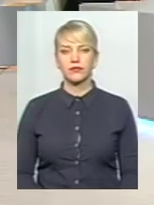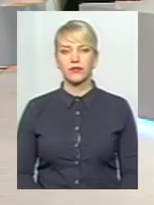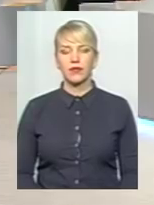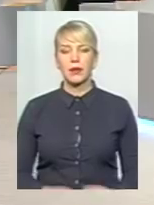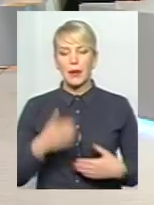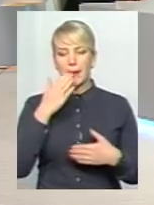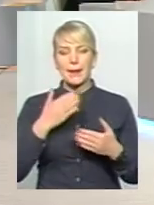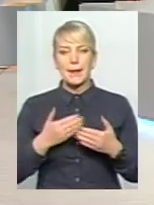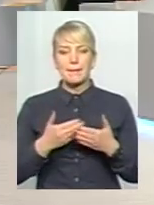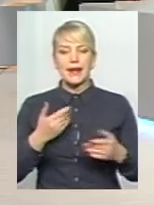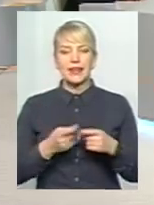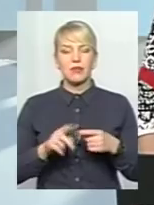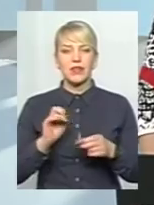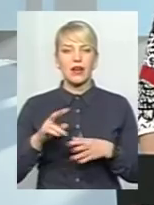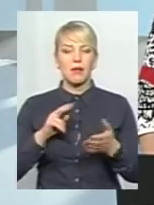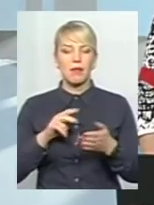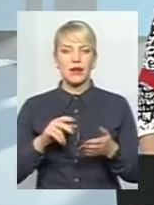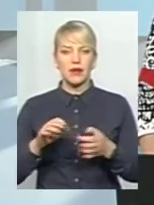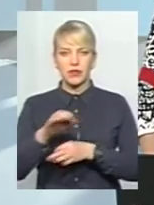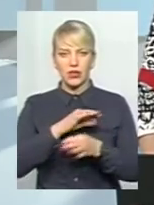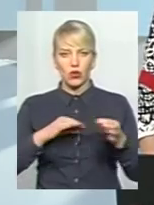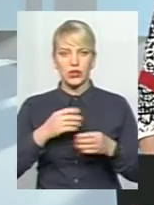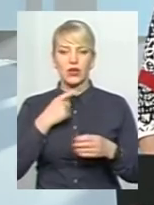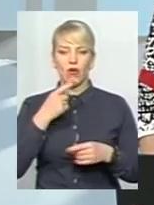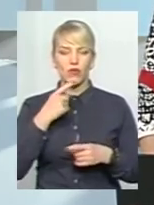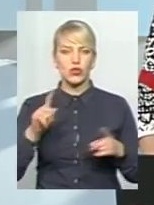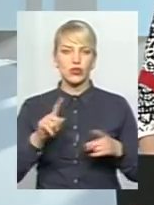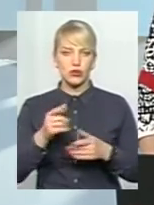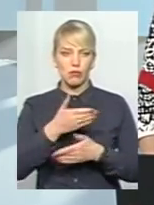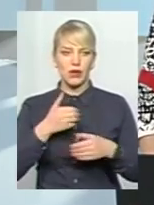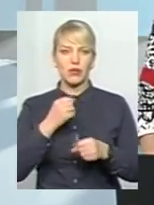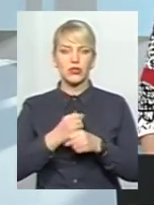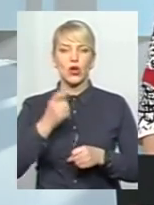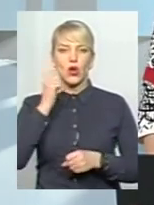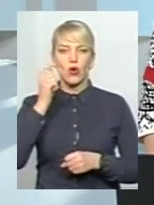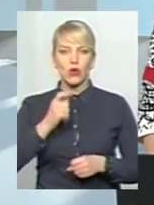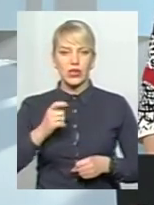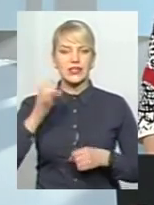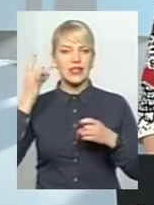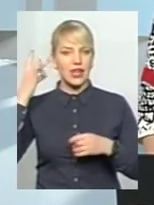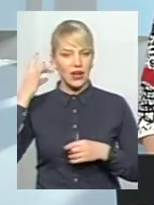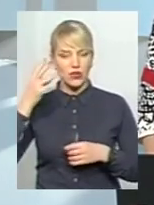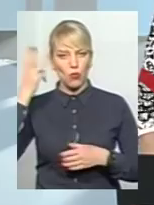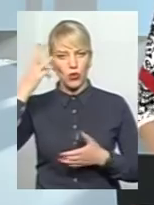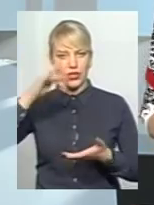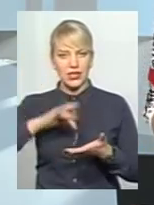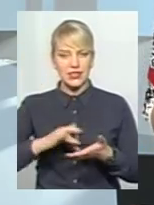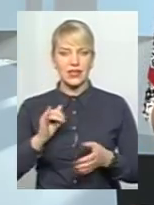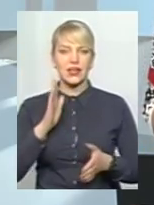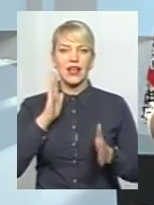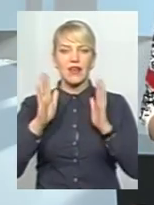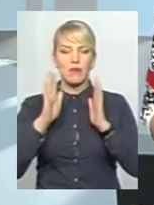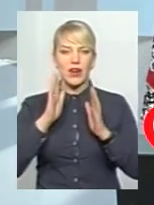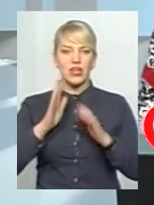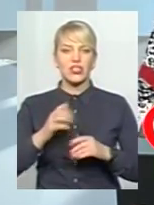Перед тим, як перейти до діалогу, зауважу, що ми також транслюємось на українському радіоподілляцентр і у мережі Facebook. До речі, там